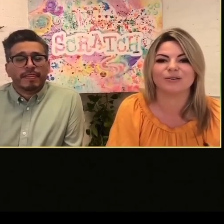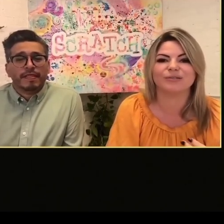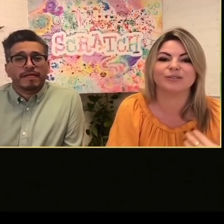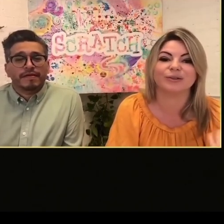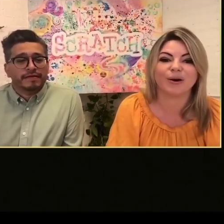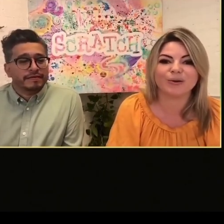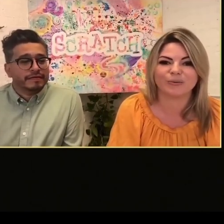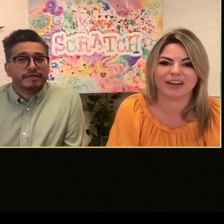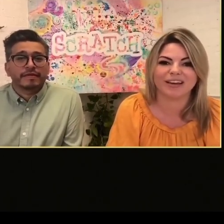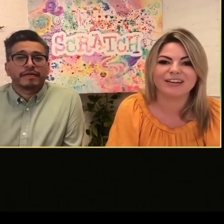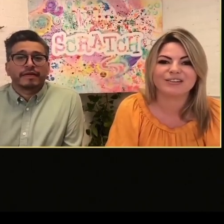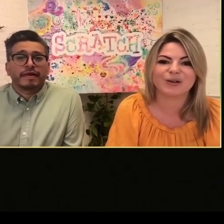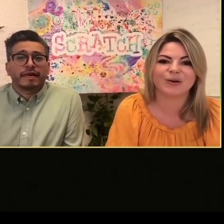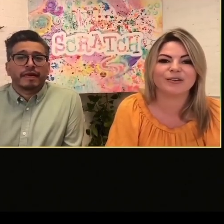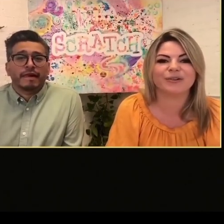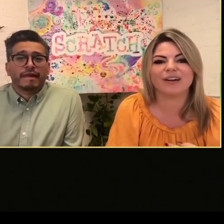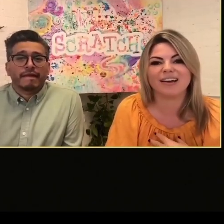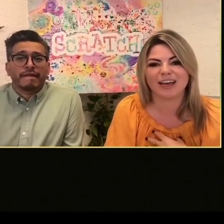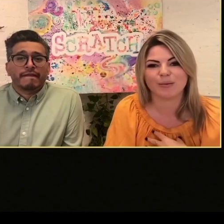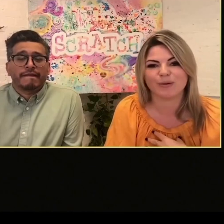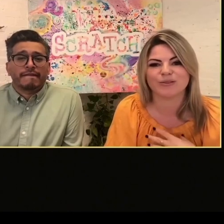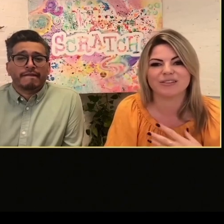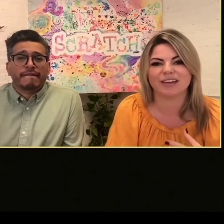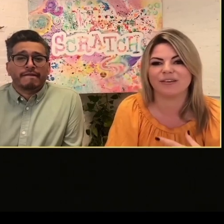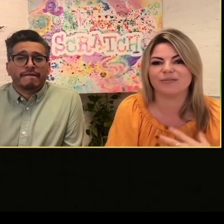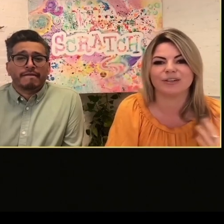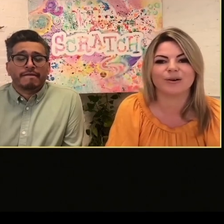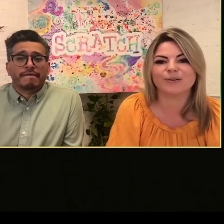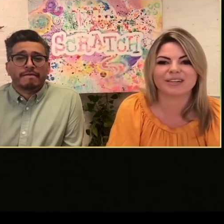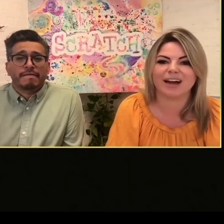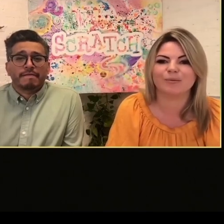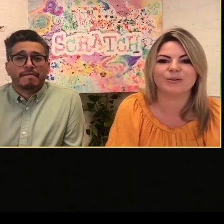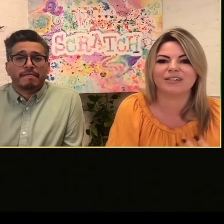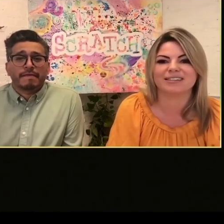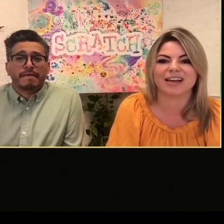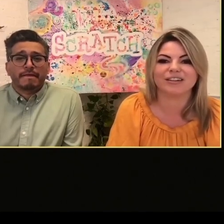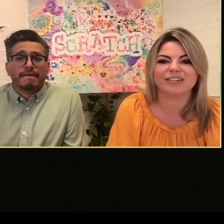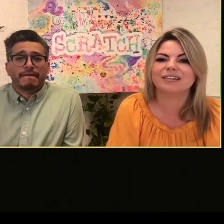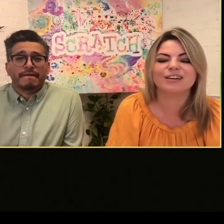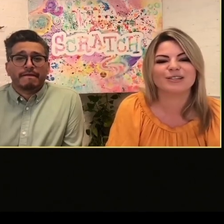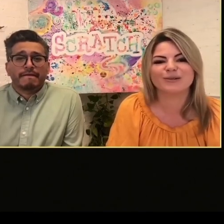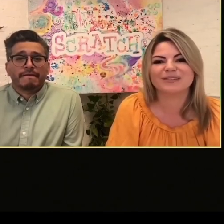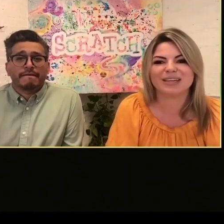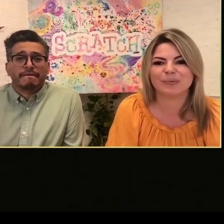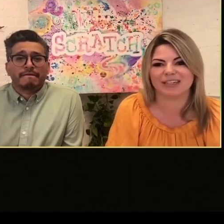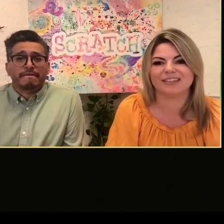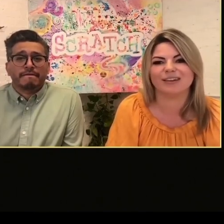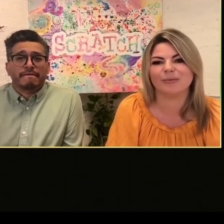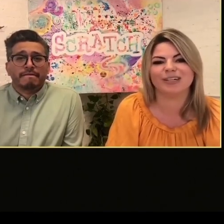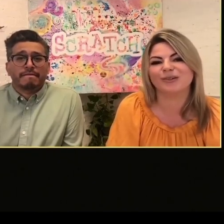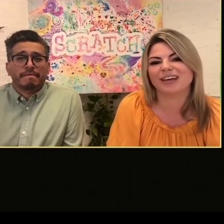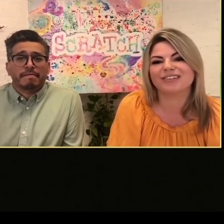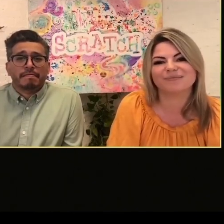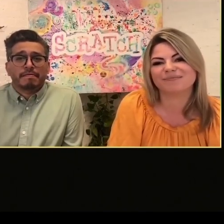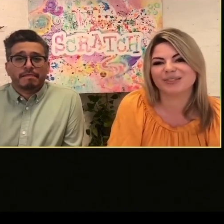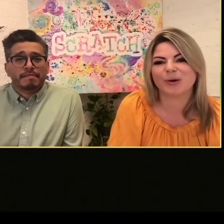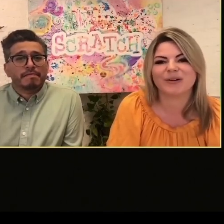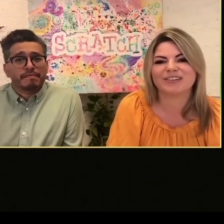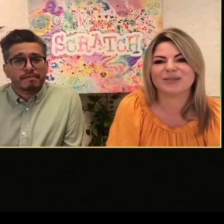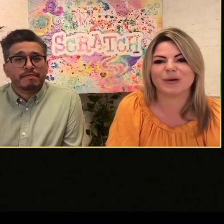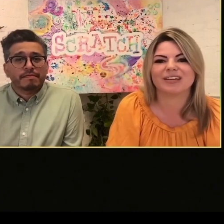parteciparle quando vogliate. Possiamo anche, vi invitiamo anche a partecipare assieme a noi, avremo